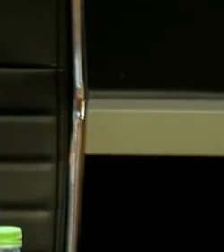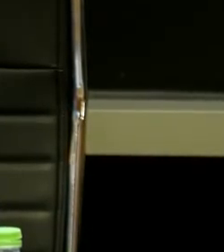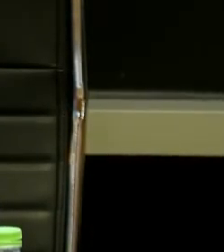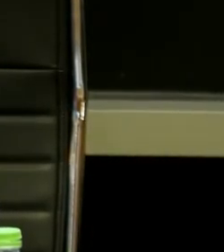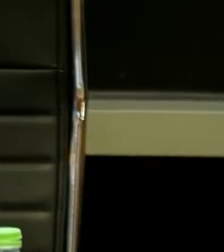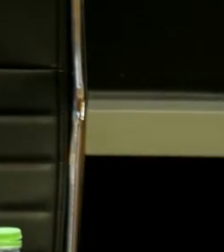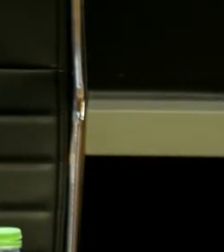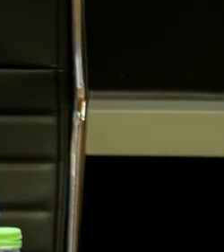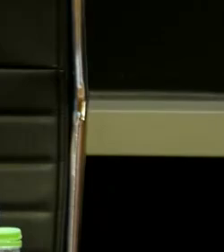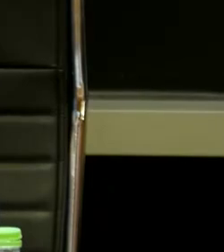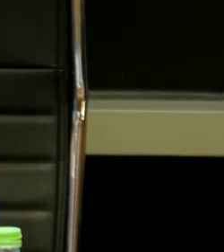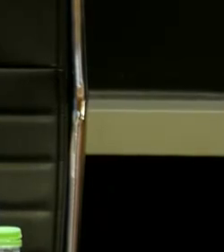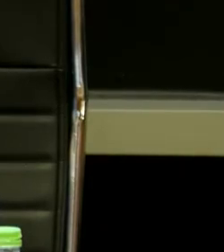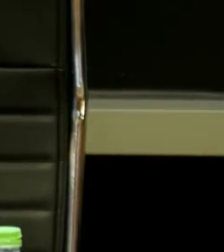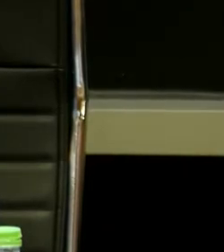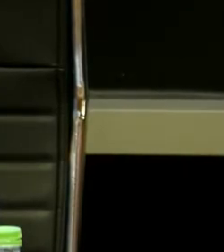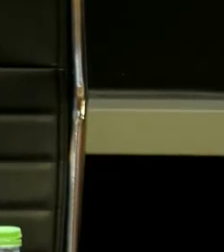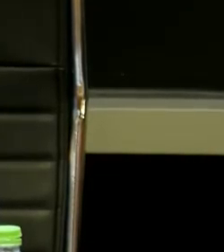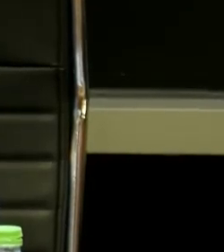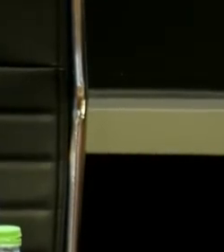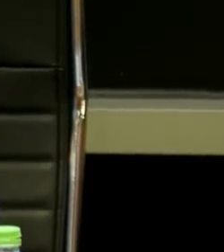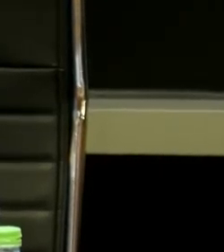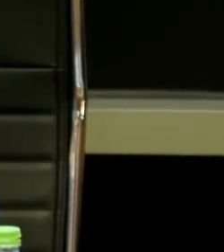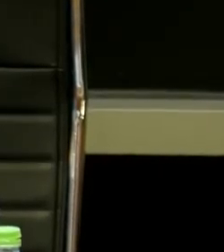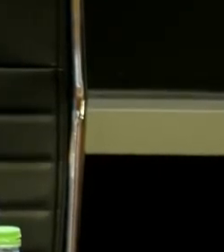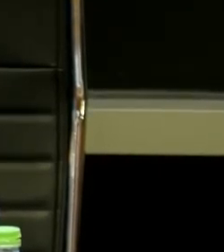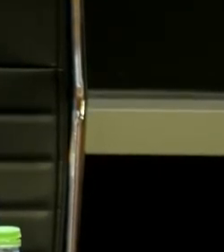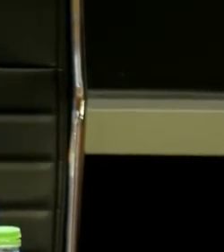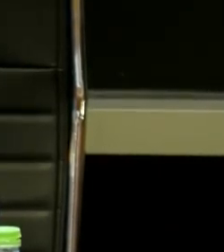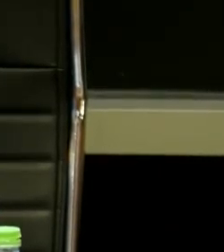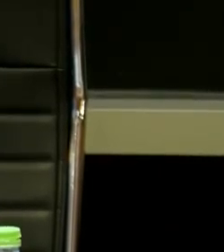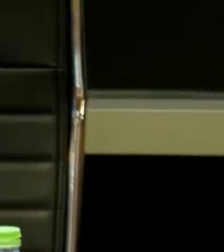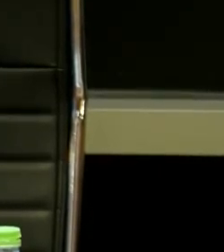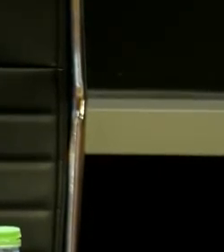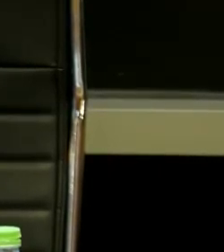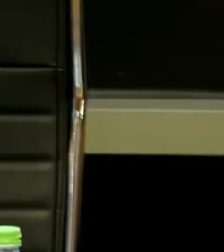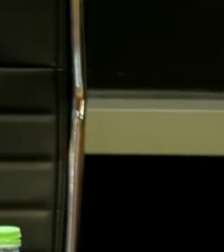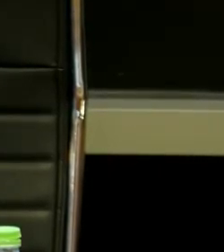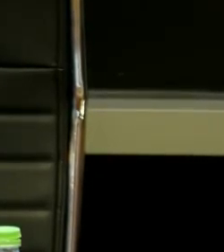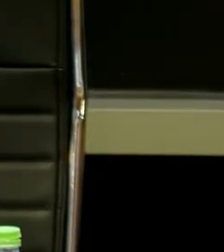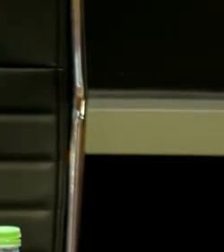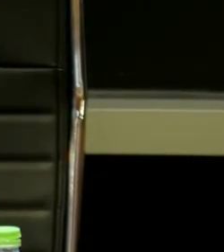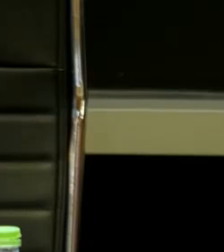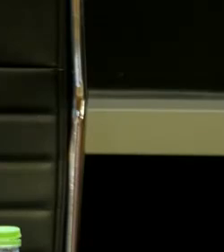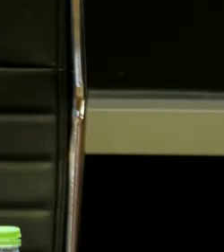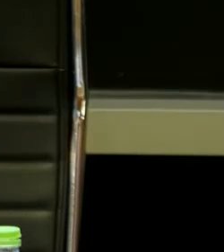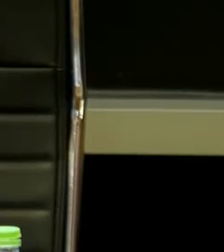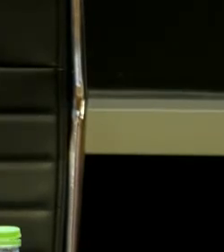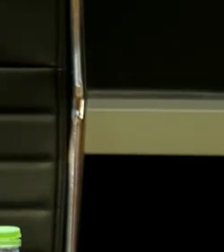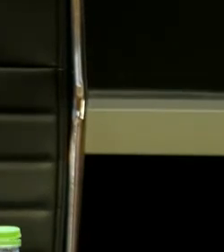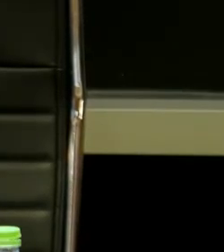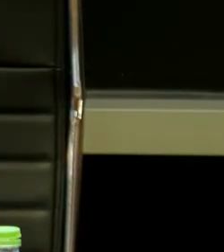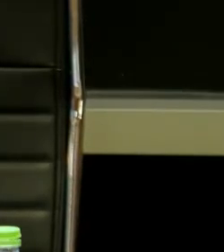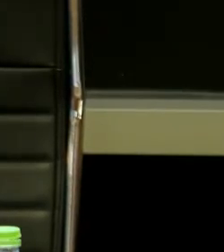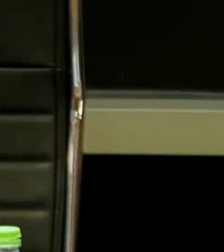ο Σπέγκα στον ειναιδέσμευση ειδική μας μέσα στον Οκτώβριο θα ειδοποιηθείτε αγαπητοί συνάδελφοι για την ειδική συνεδρία σε ημερομηνία που θα βρούμε